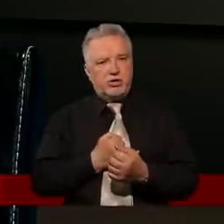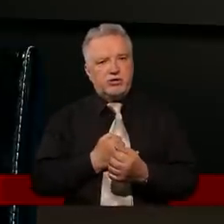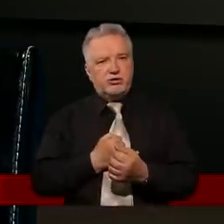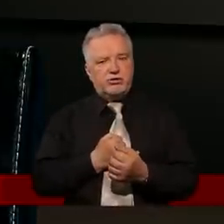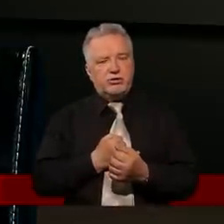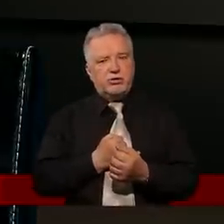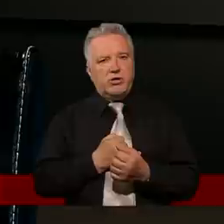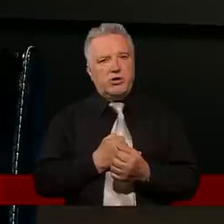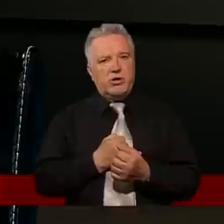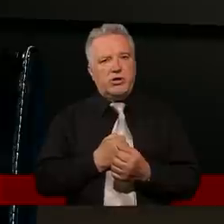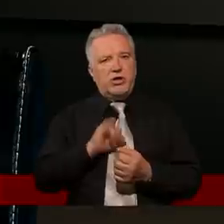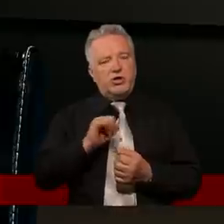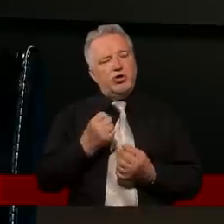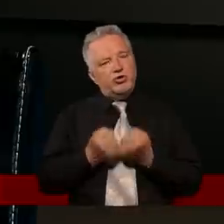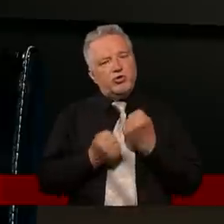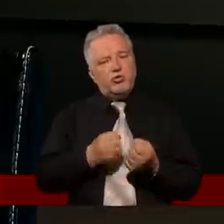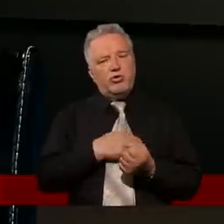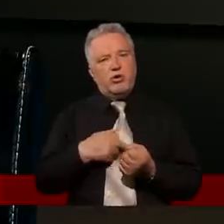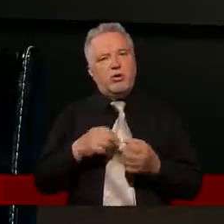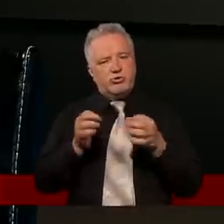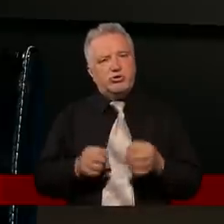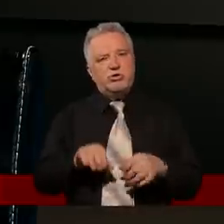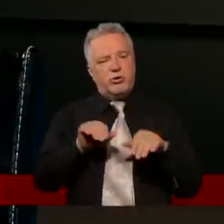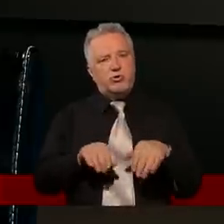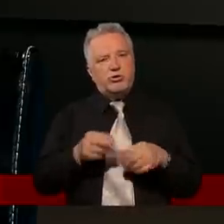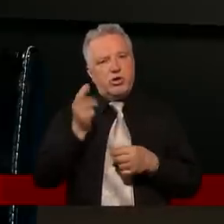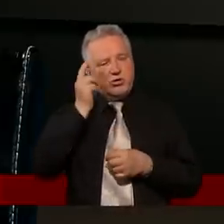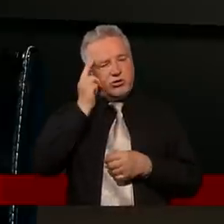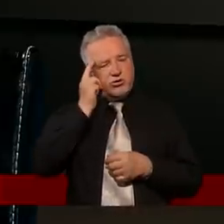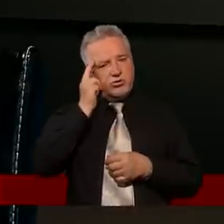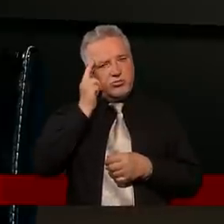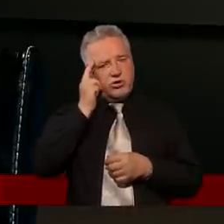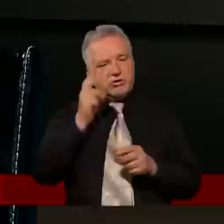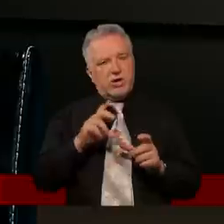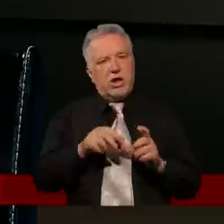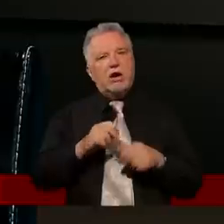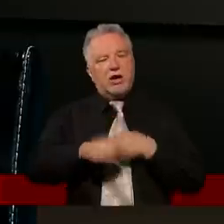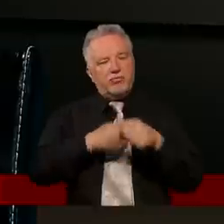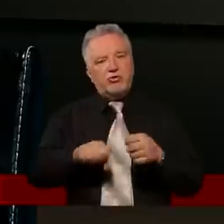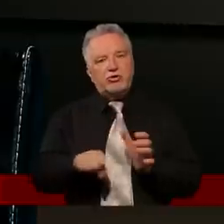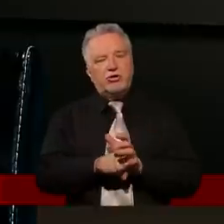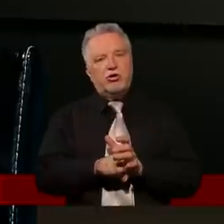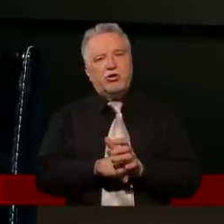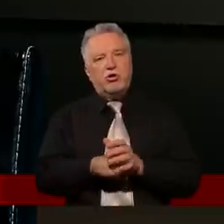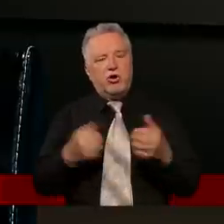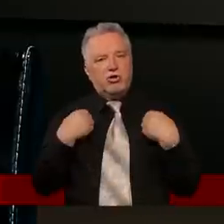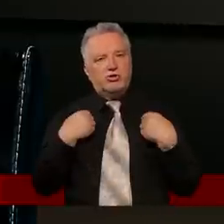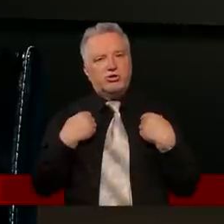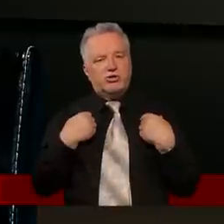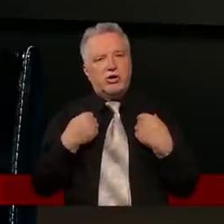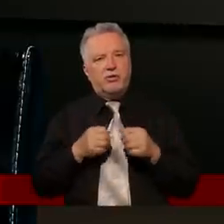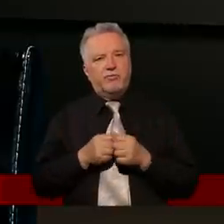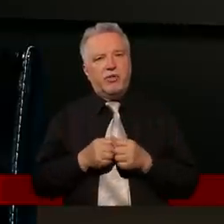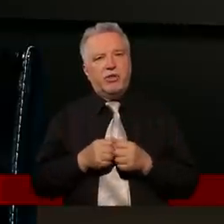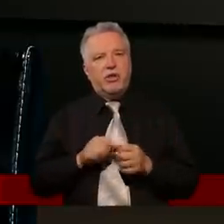troszeczkę nam trudniej zrozumieć to porównanie, ale wyobraźcie sobie, znowu nawiążę do życia zawodowego. Wyobraźcie sobie,